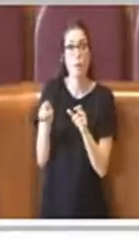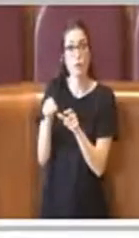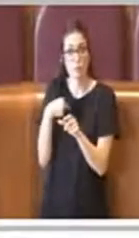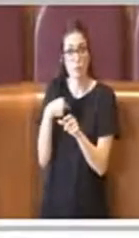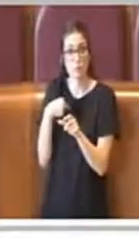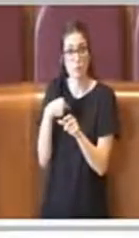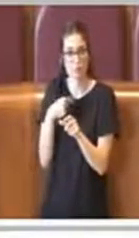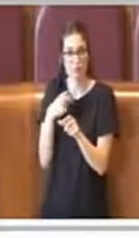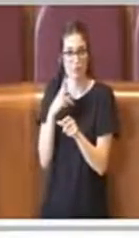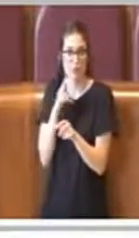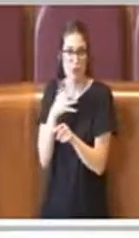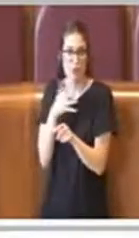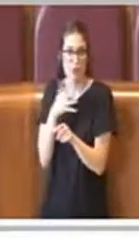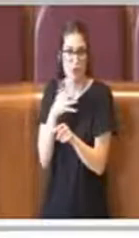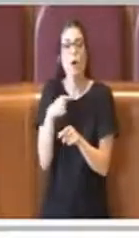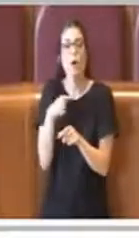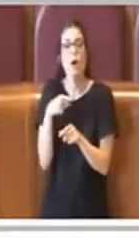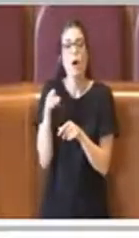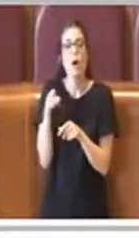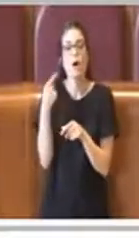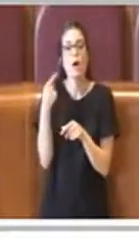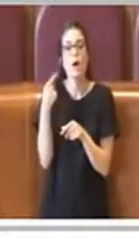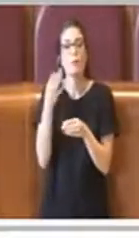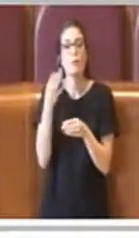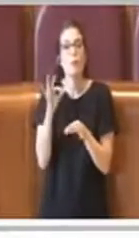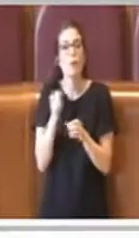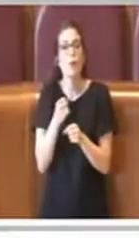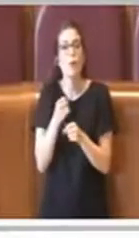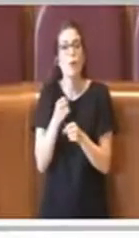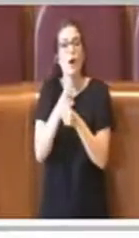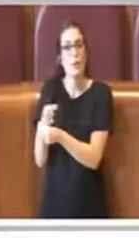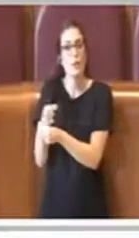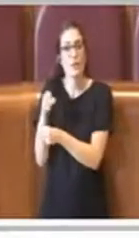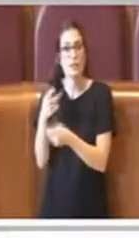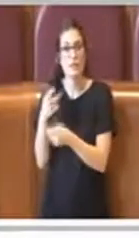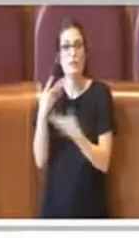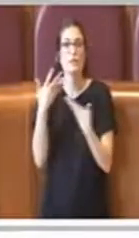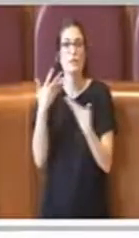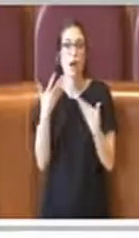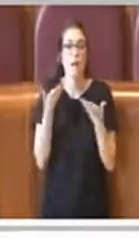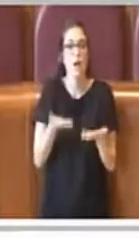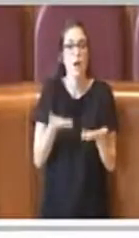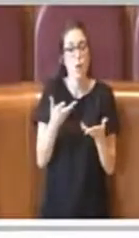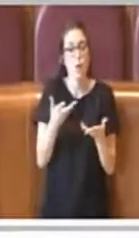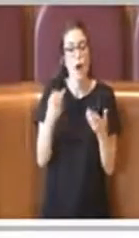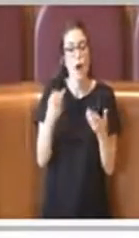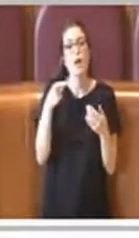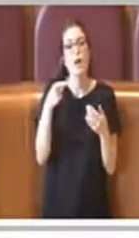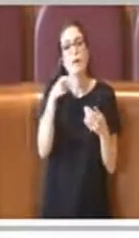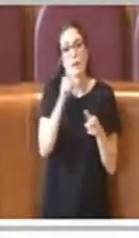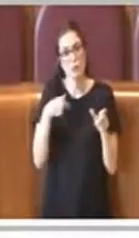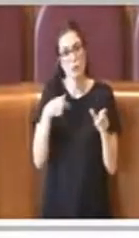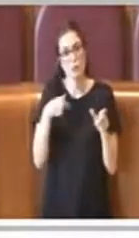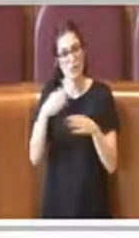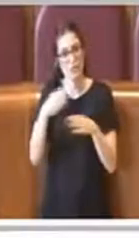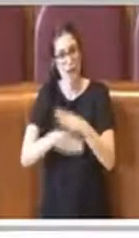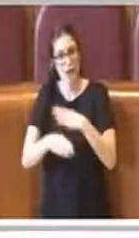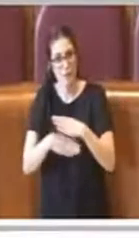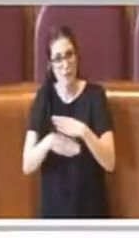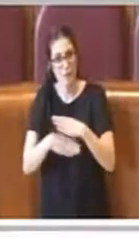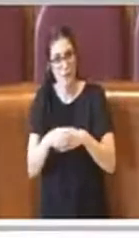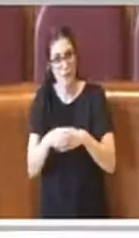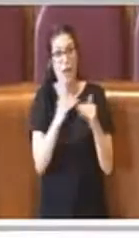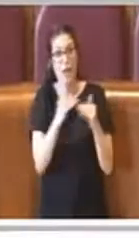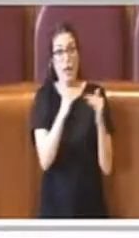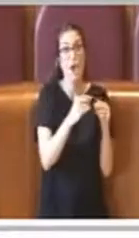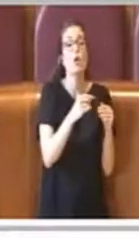cennato, che sono di fatto gli attuali rappresentanti delle consulte per i diritti delle persone con disabilità, sia a livello cittadino